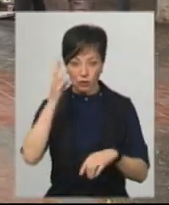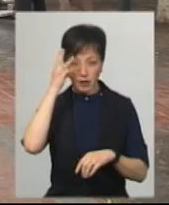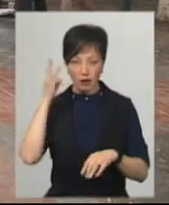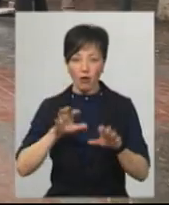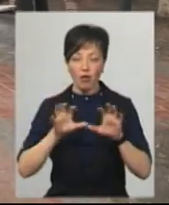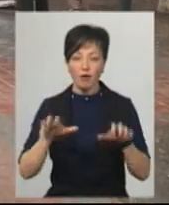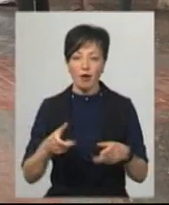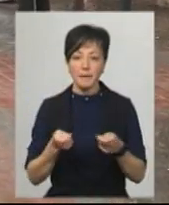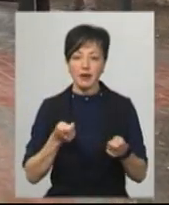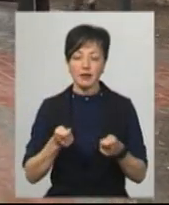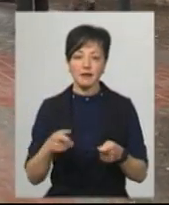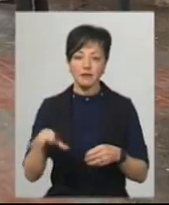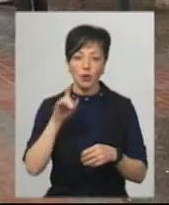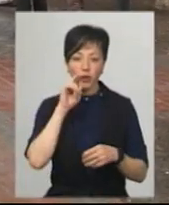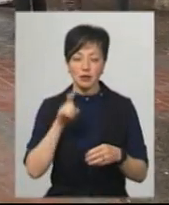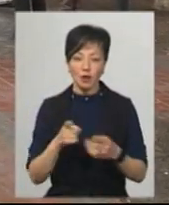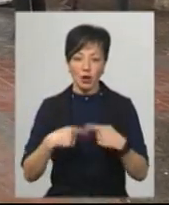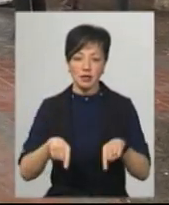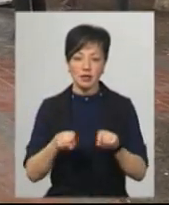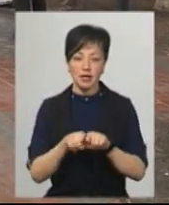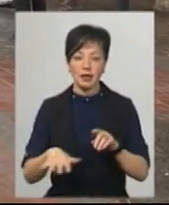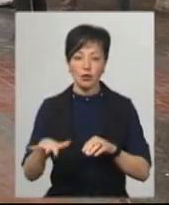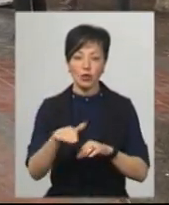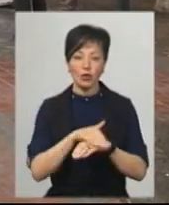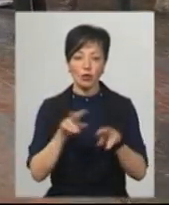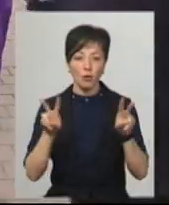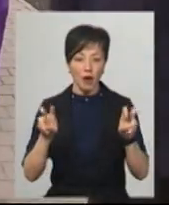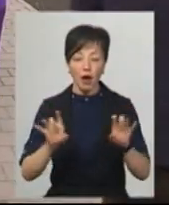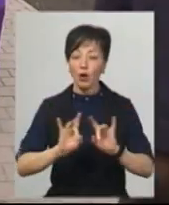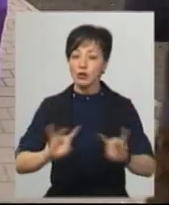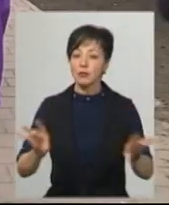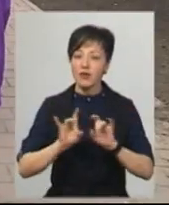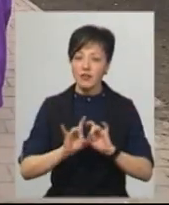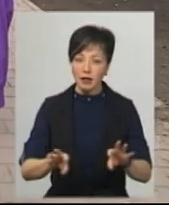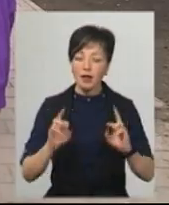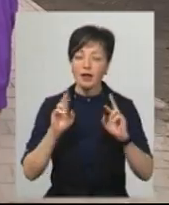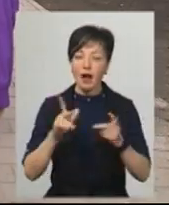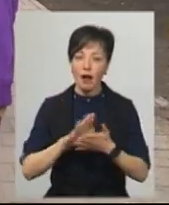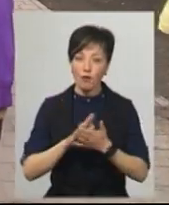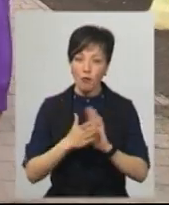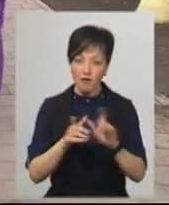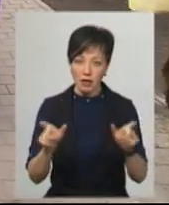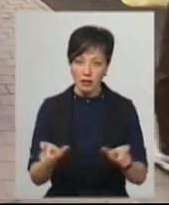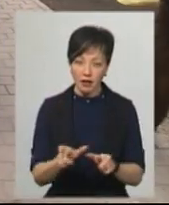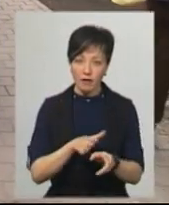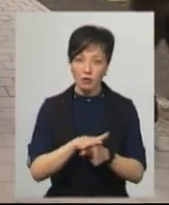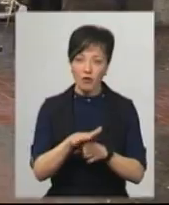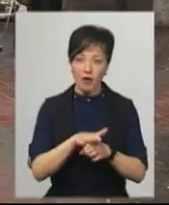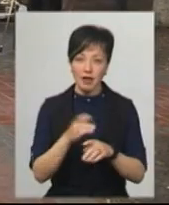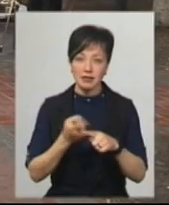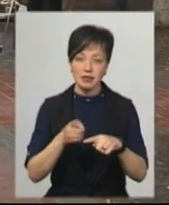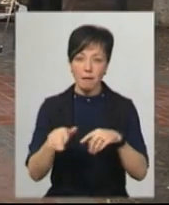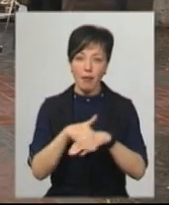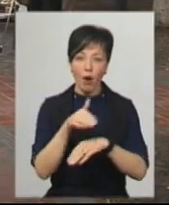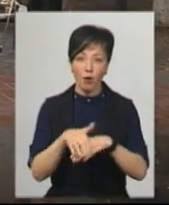Всеукраїнської організації «Територія добра Поділля» Андрій Андрійчук розповідає, як в умовах карантину відбувається благодійний захід.